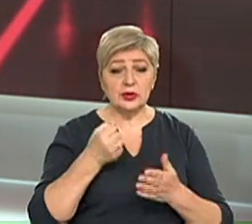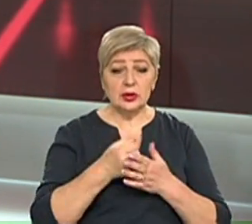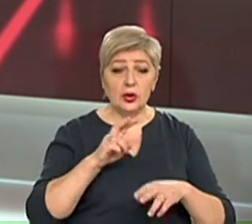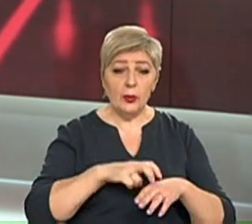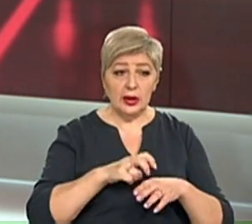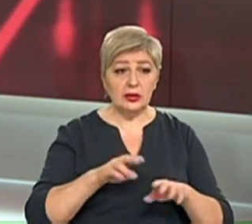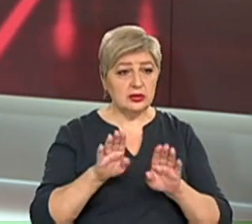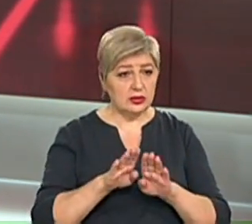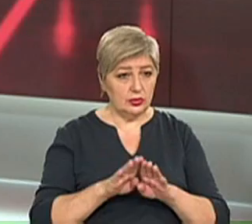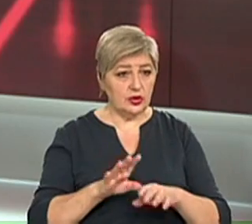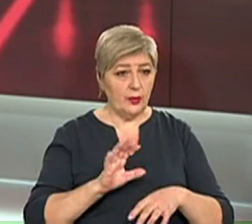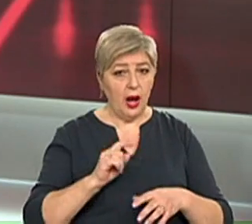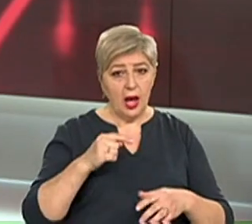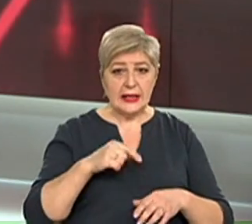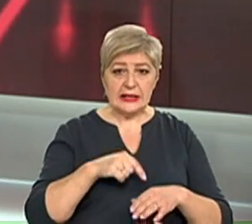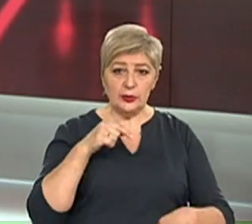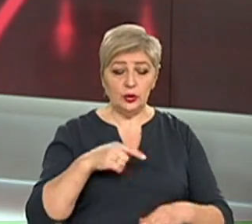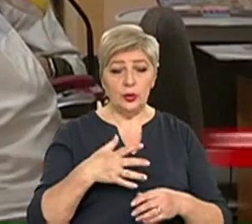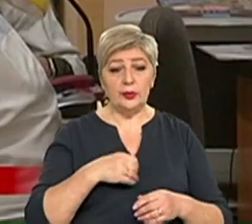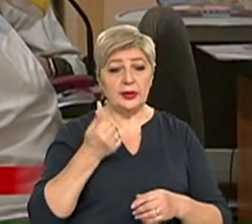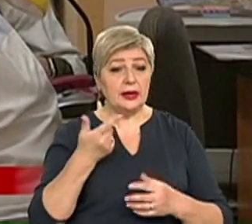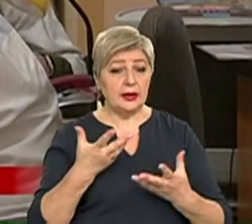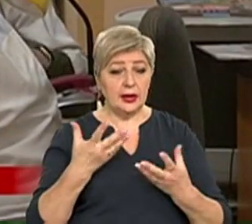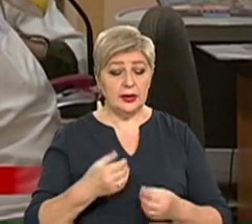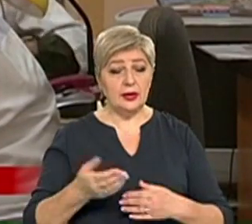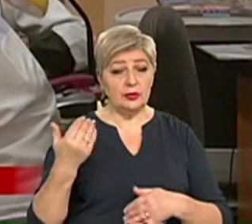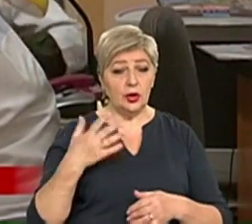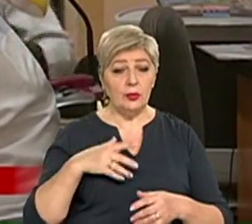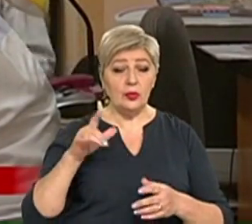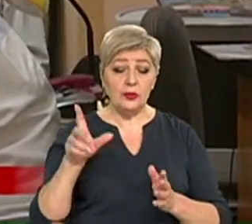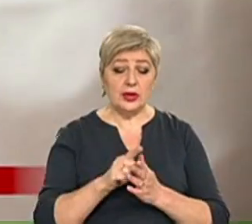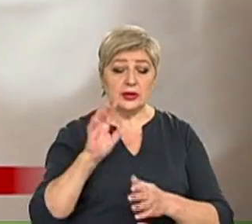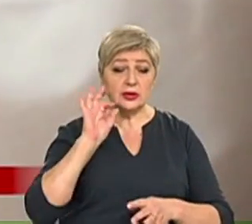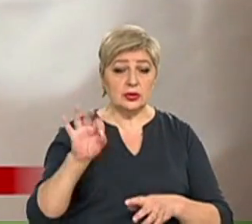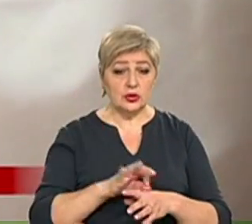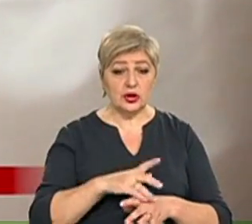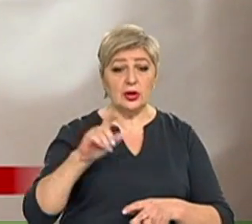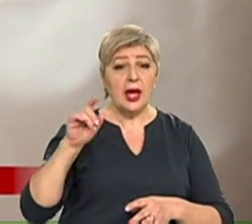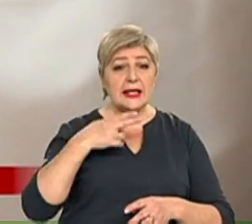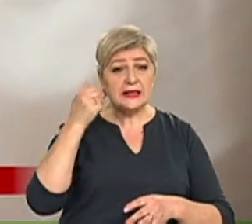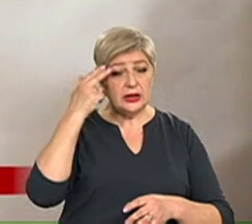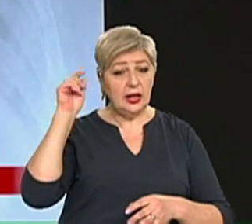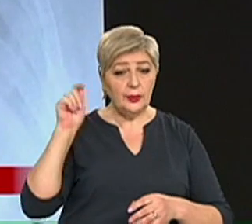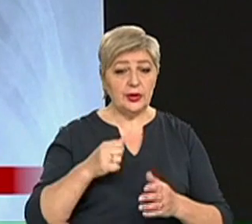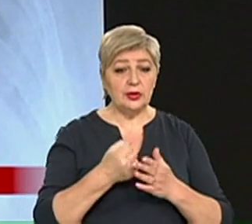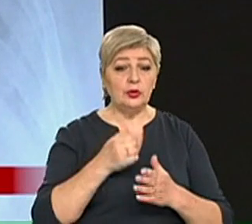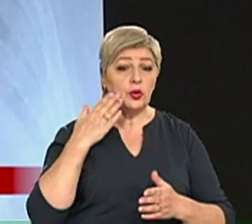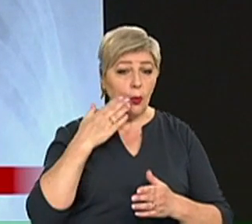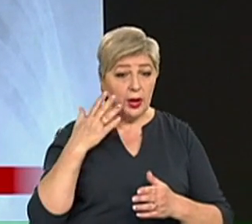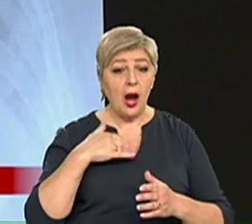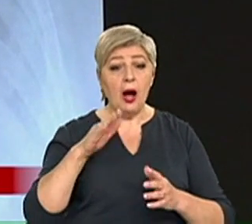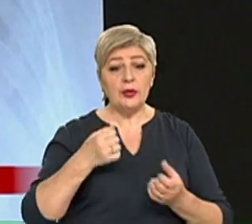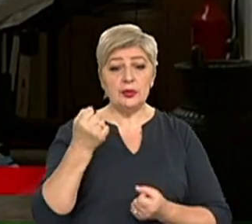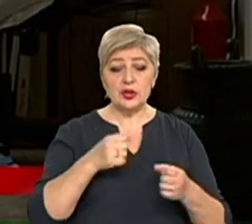схожими симптомами. Кілька днів тому він із дружиною прилетів з Італії до Румунії, а звідти машиною приїхав до України.